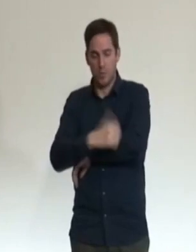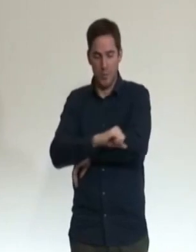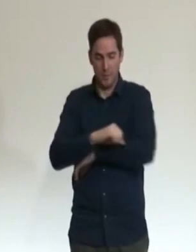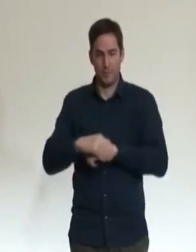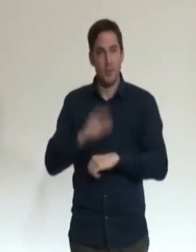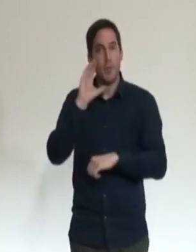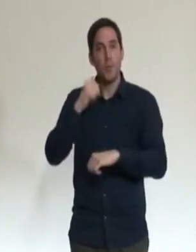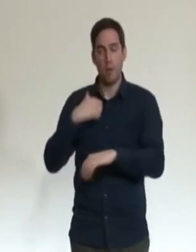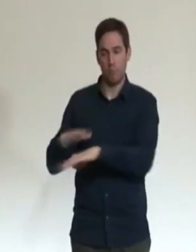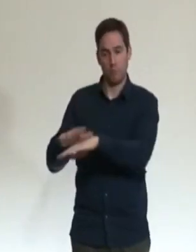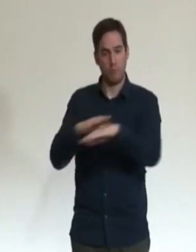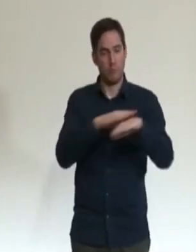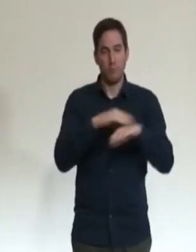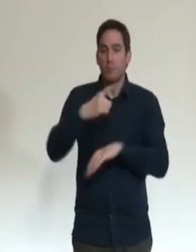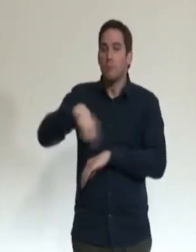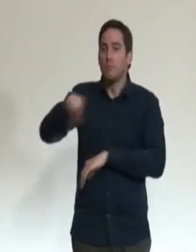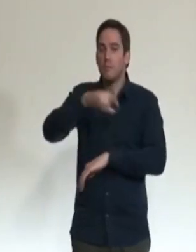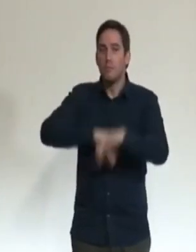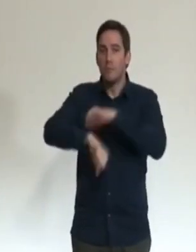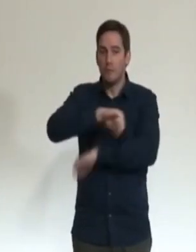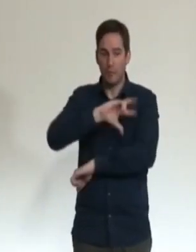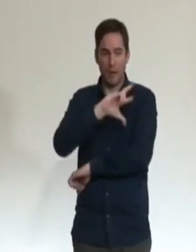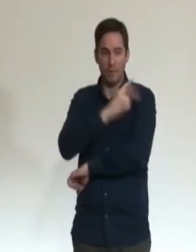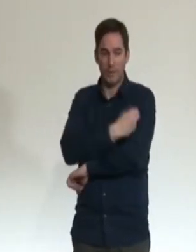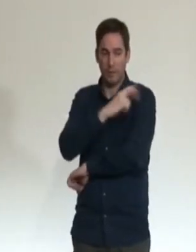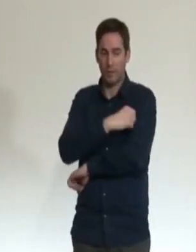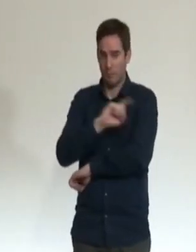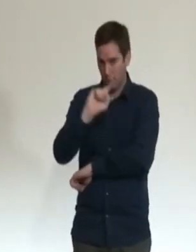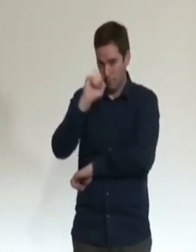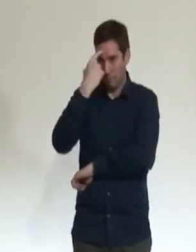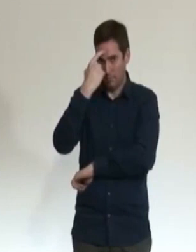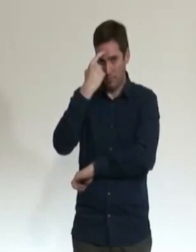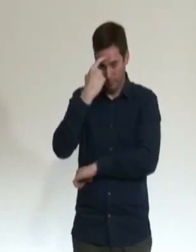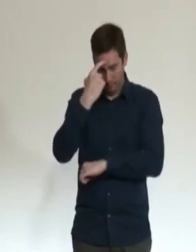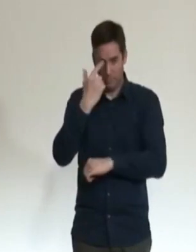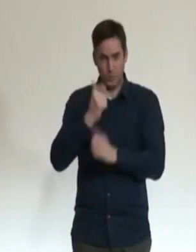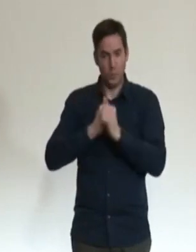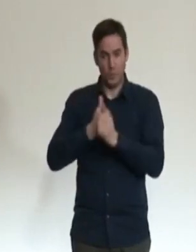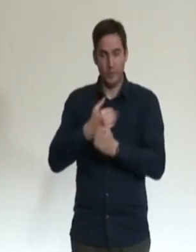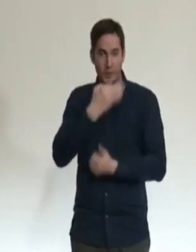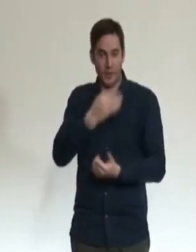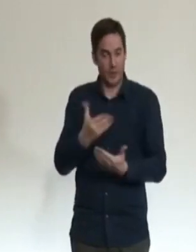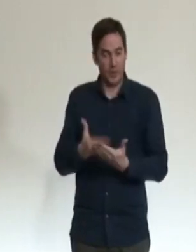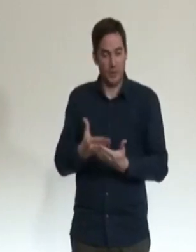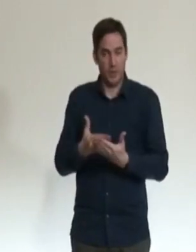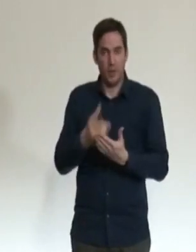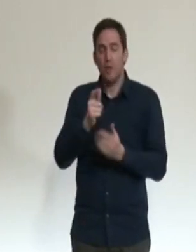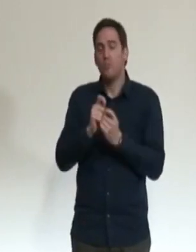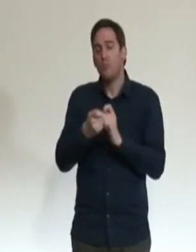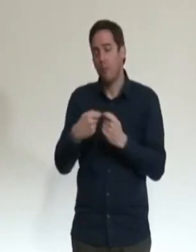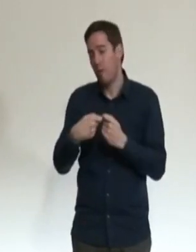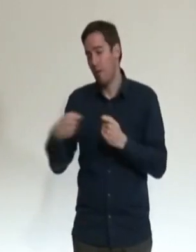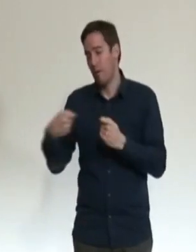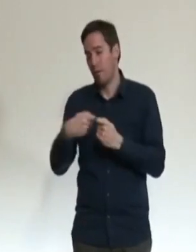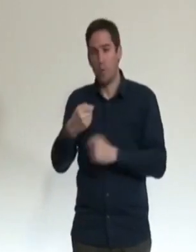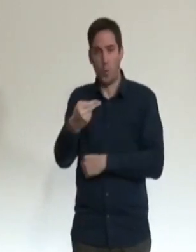organisent et réalisent cette campagne de vaccination sur le territoire national de s'en tenir aux recommandations que je viens de porter. Nous ne touchons pas au délai